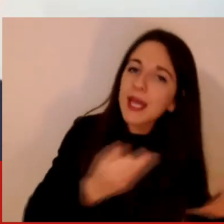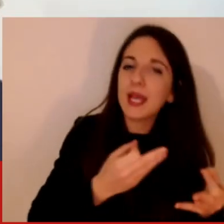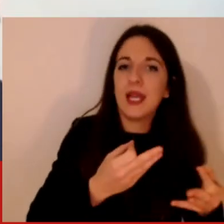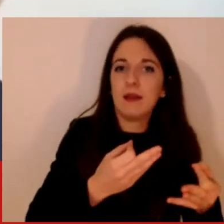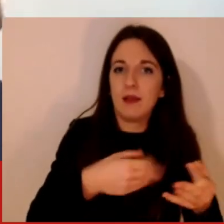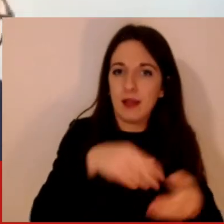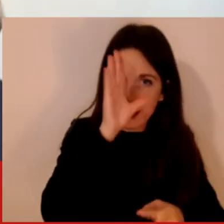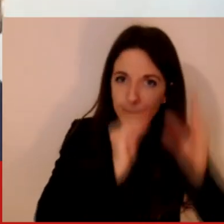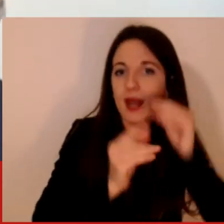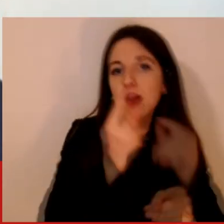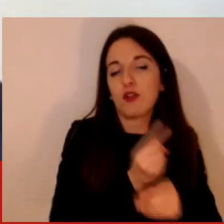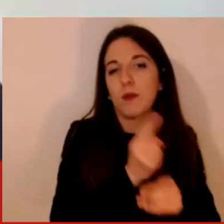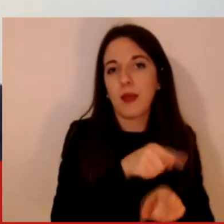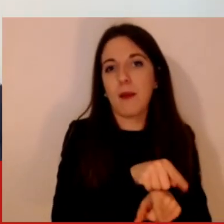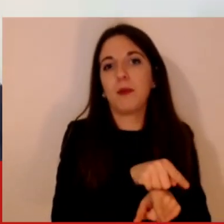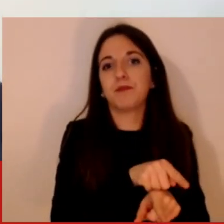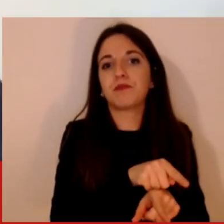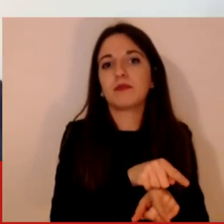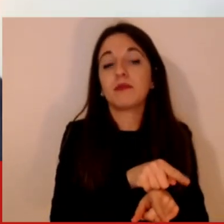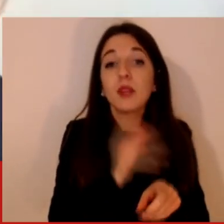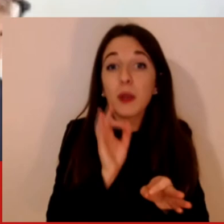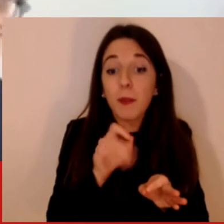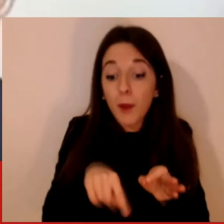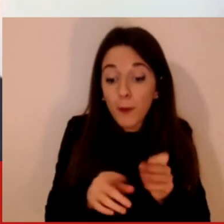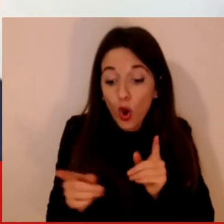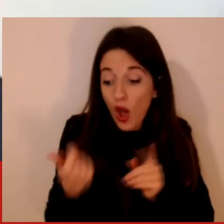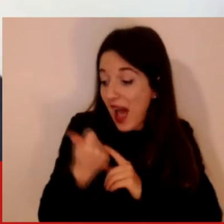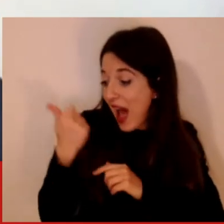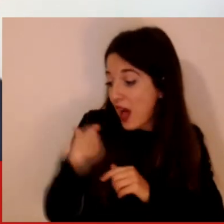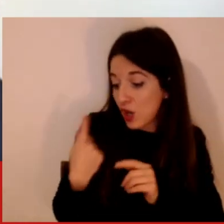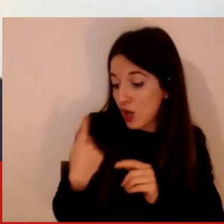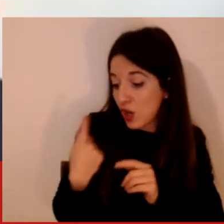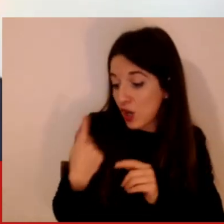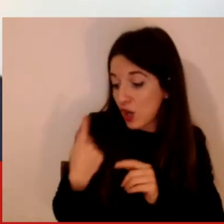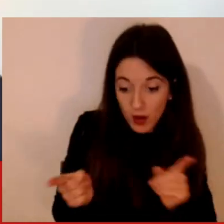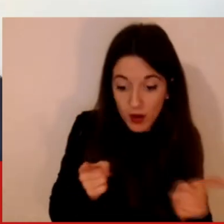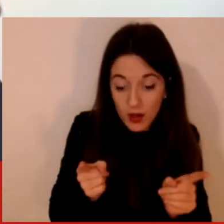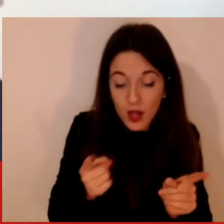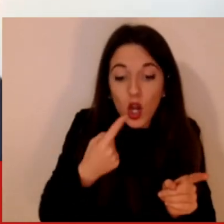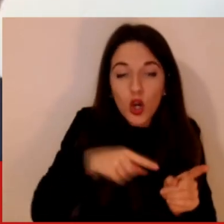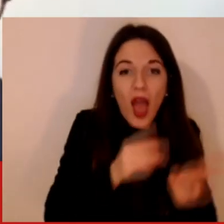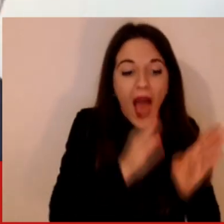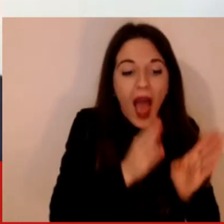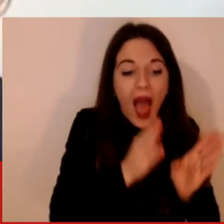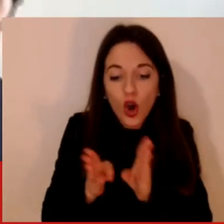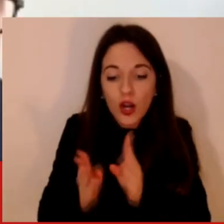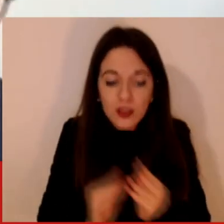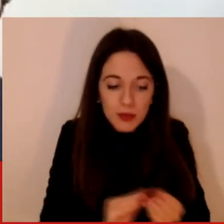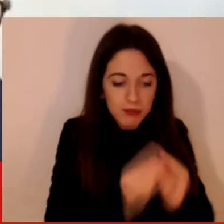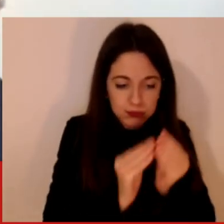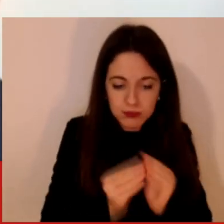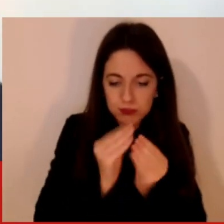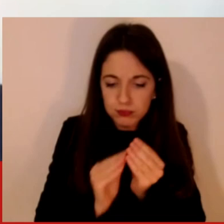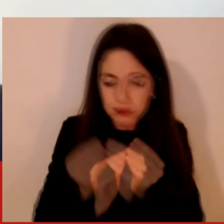tutti quelli modelli e gli algoritmi che sono stati sviluppati e farne tesoro e continuare a svilupparli perché purtroppo il rischio è